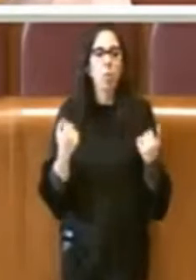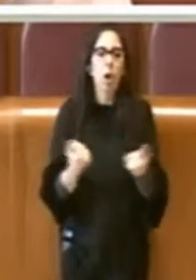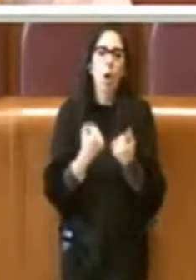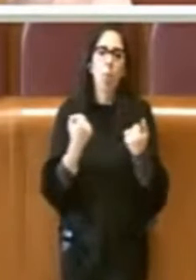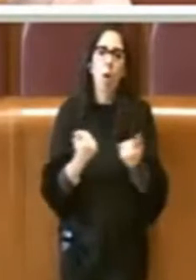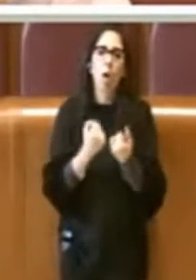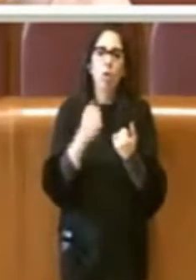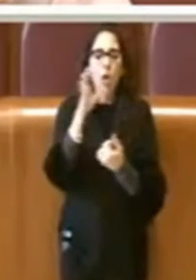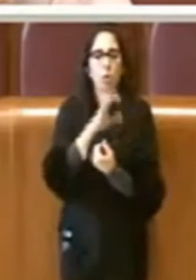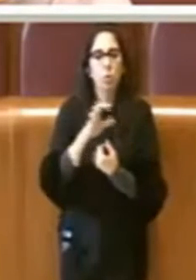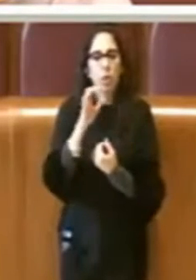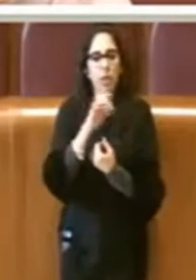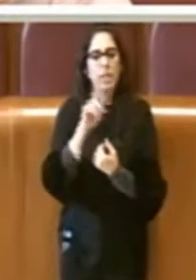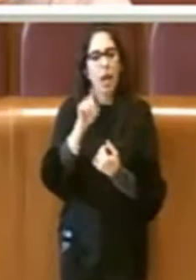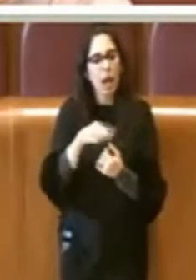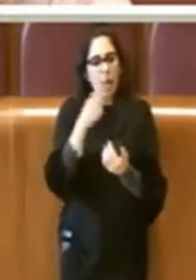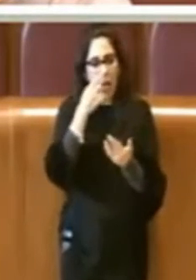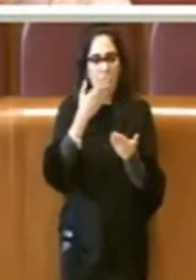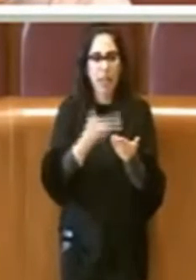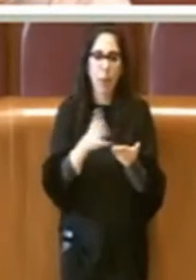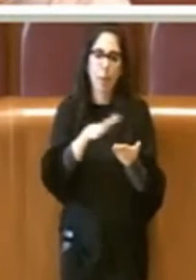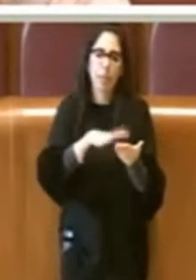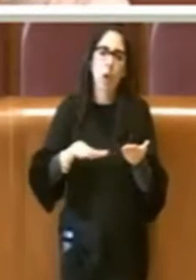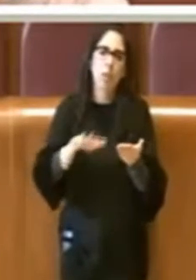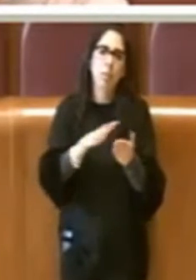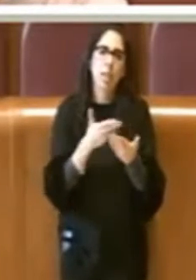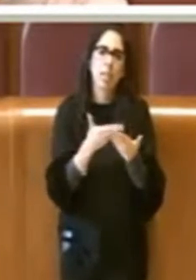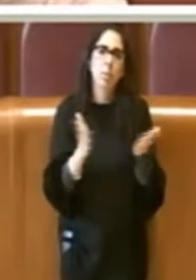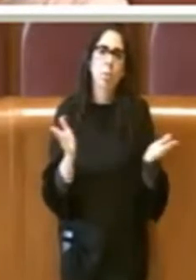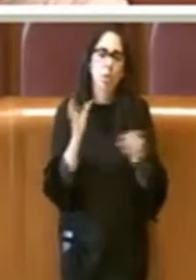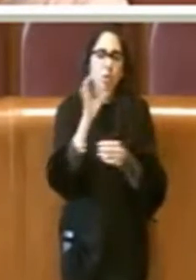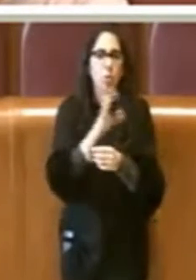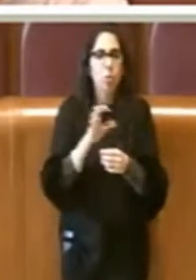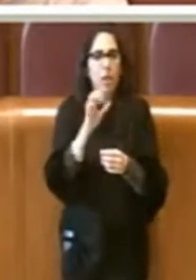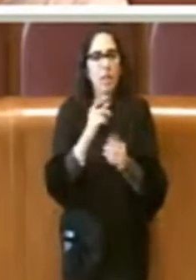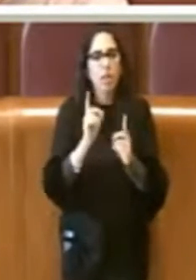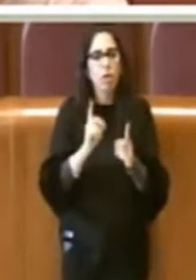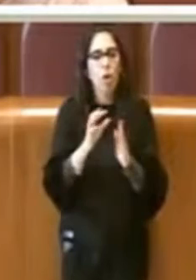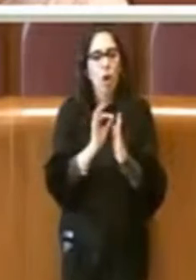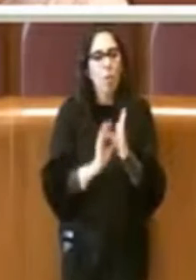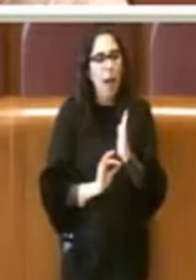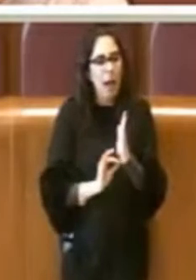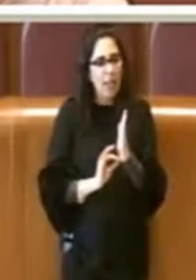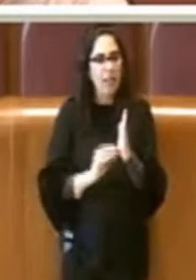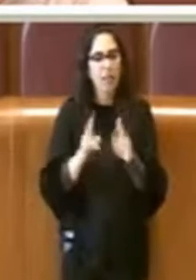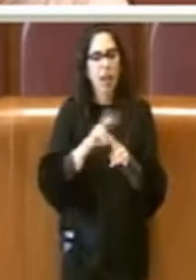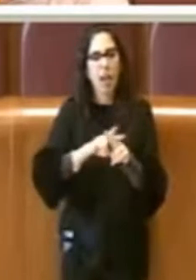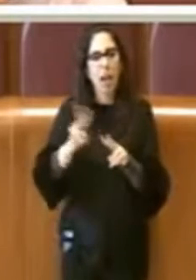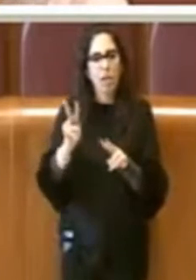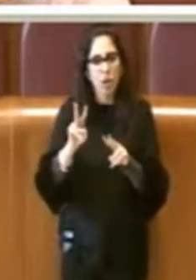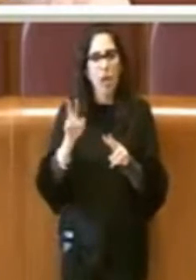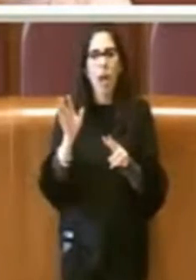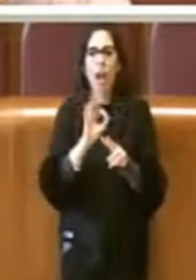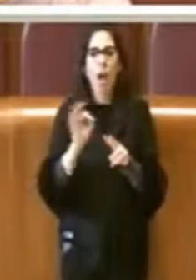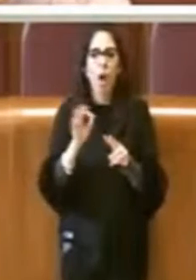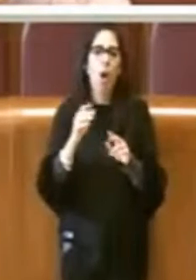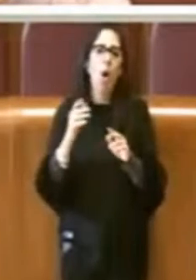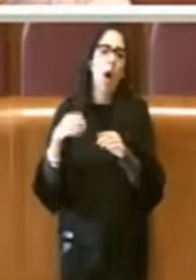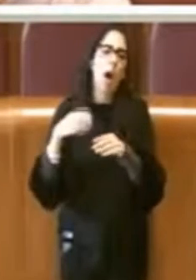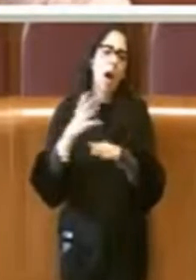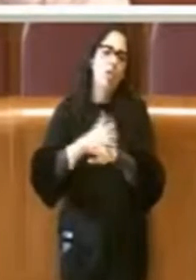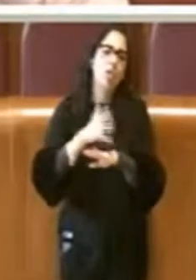l'adeguamento degli spazi pubblici turistici alla normativa nazionale che regolamenta l'accessibilità dei disabili sensoriali.